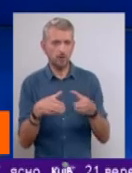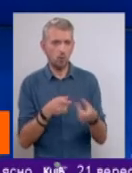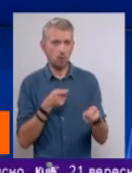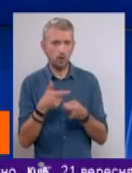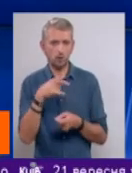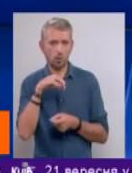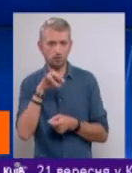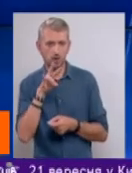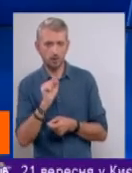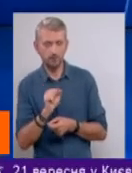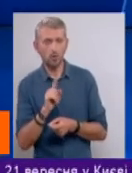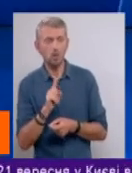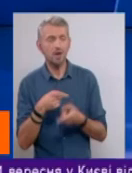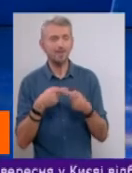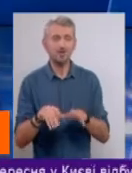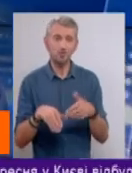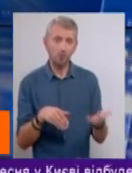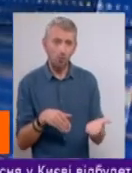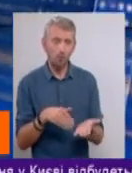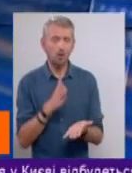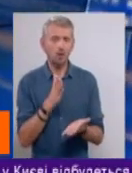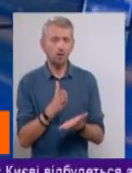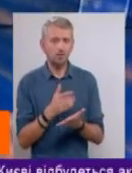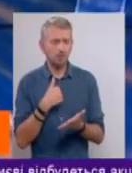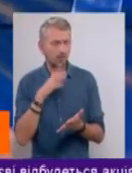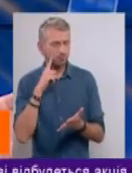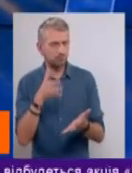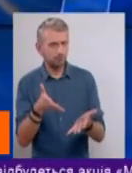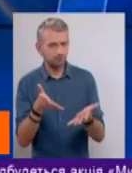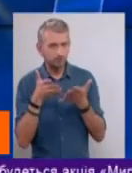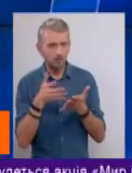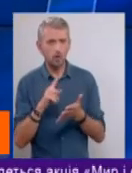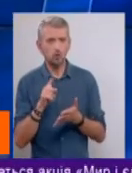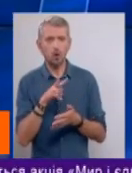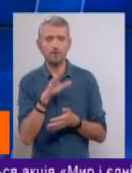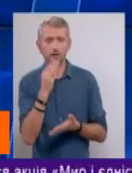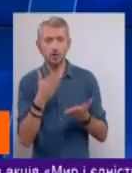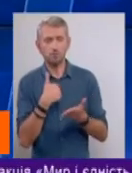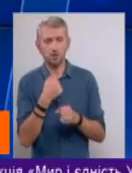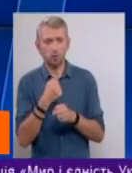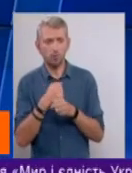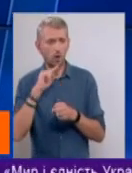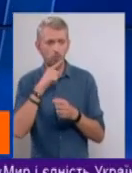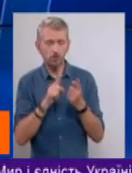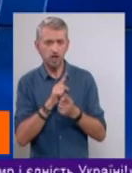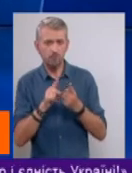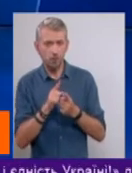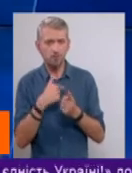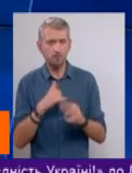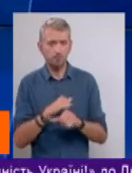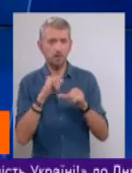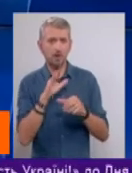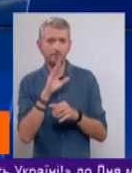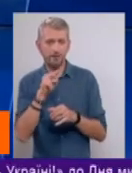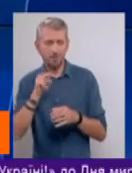Гройсмана. Хоча з іншого боку, я чітко переконаний, що МВФ, якби ми зробили економічні реформи і ми підняли ВВП за